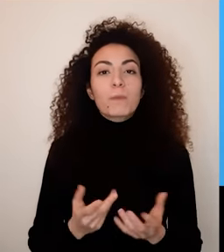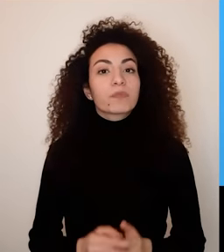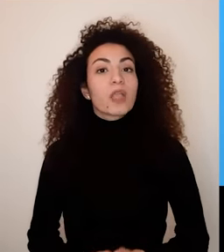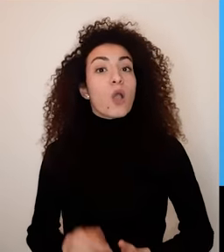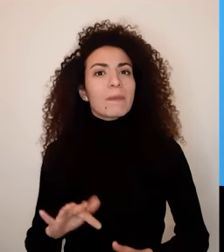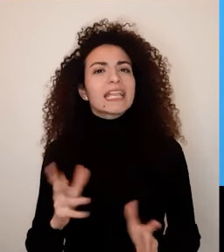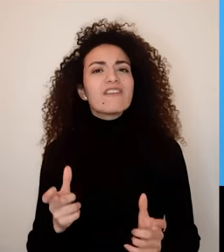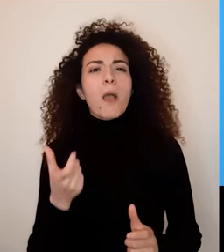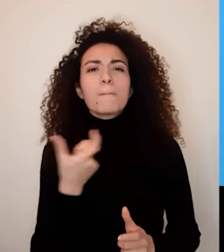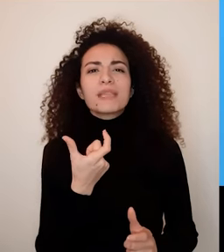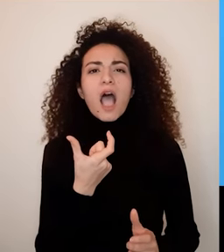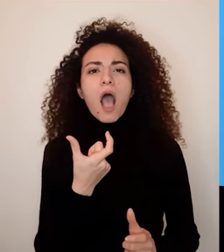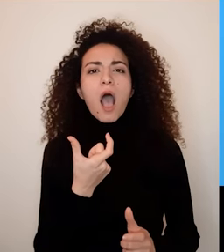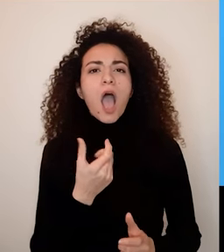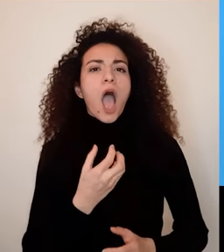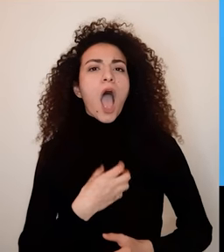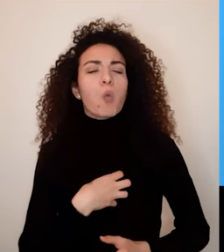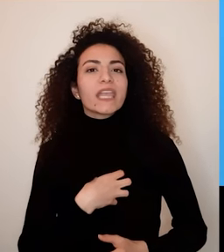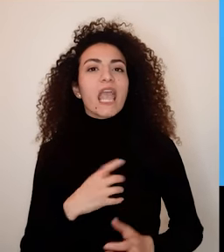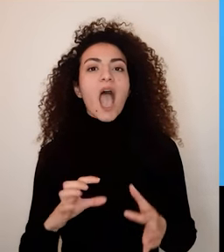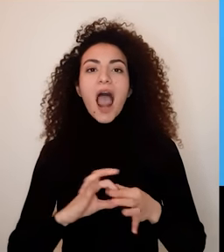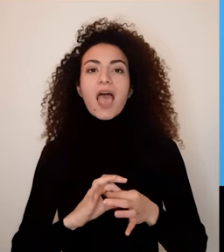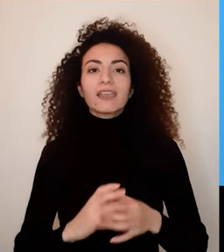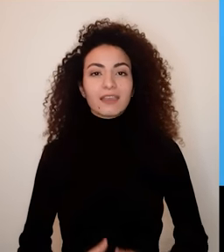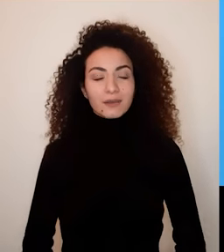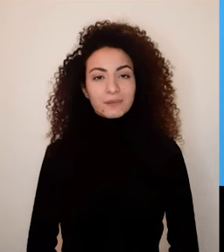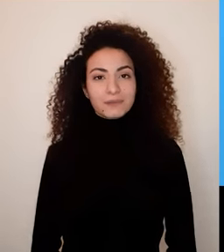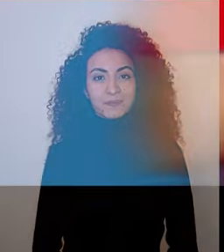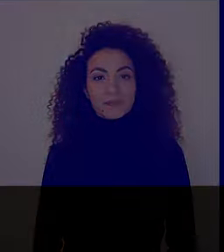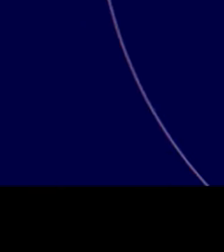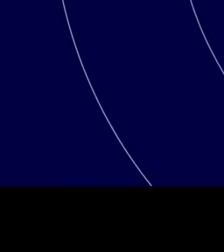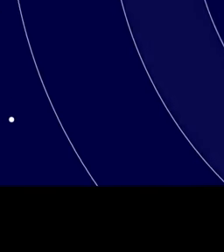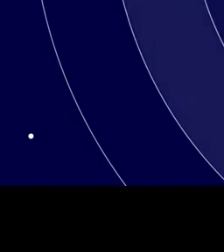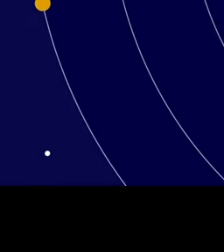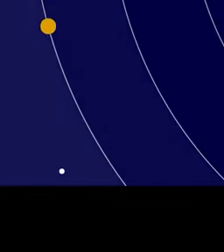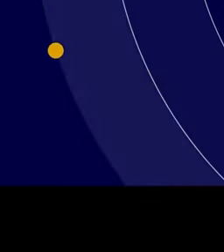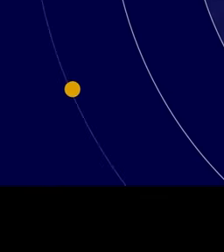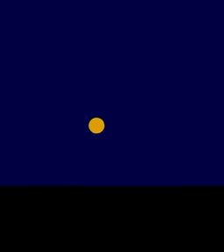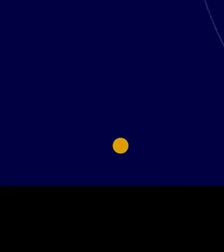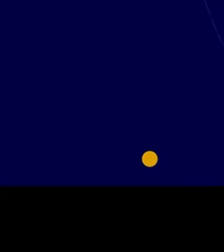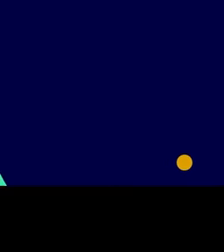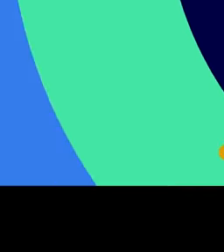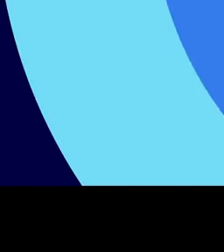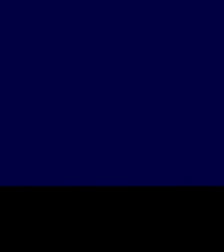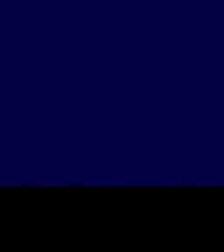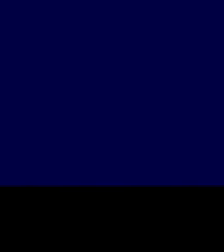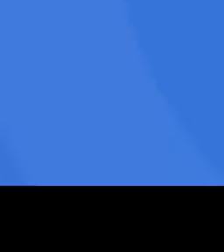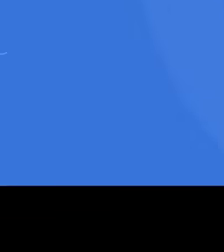خلال الحاجات والأفعال العلاقية وكيف نكون بطاقة هوية علاقية موسيقى